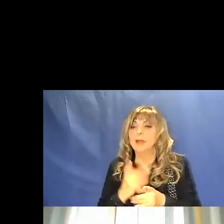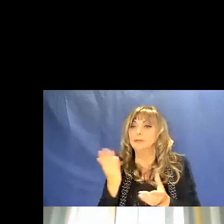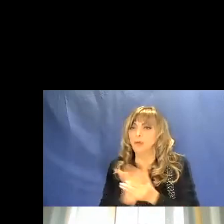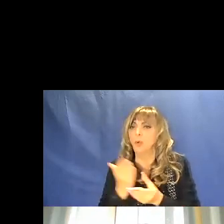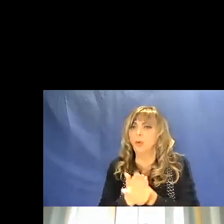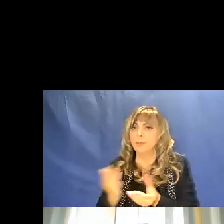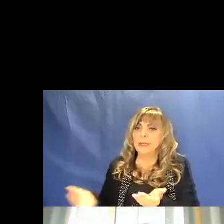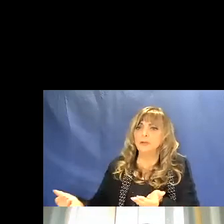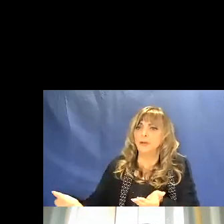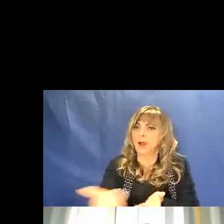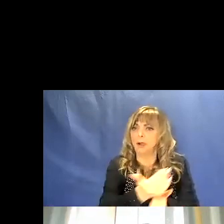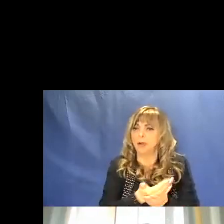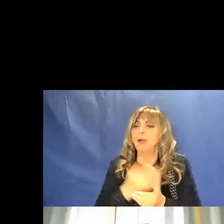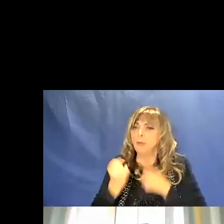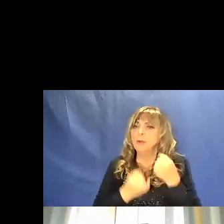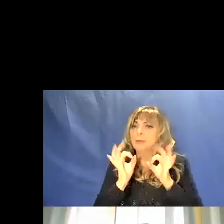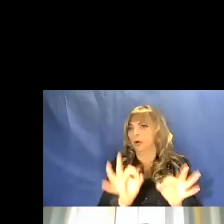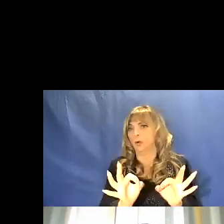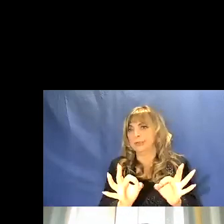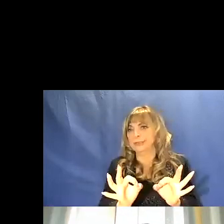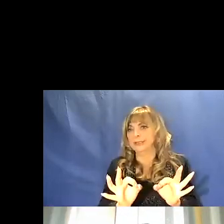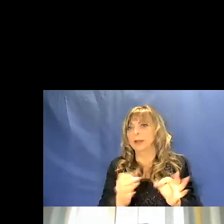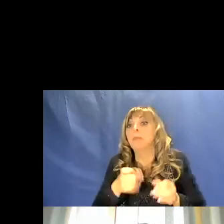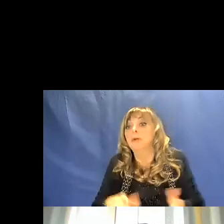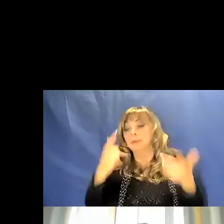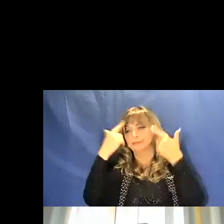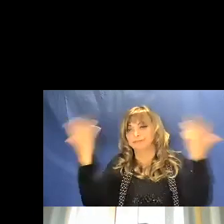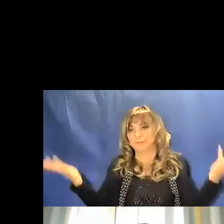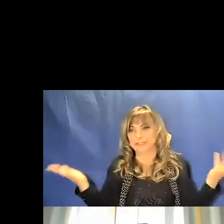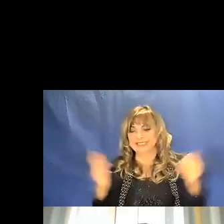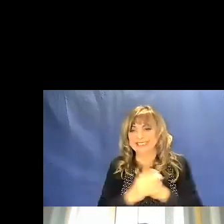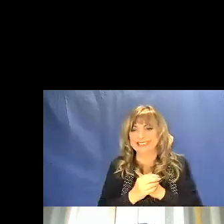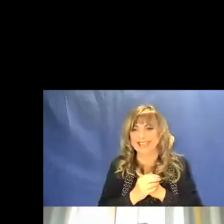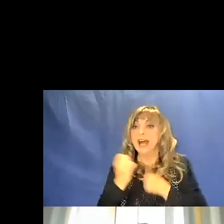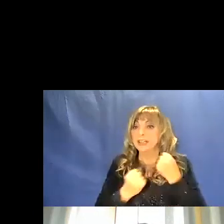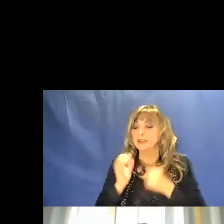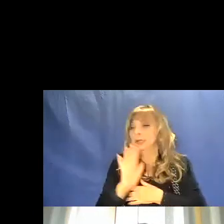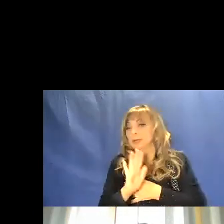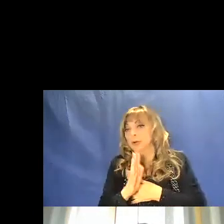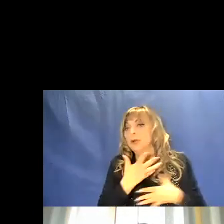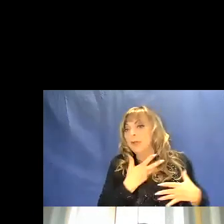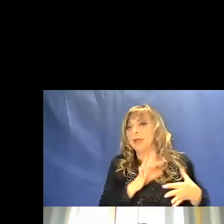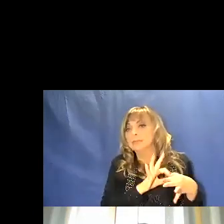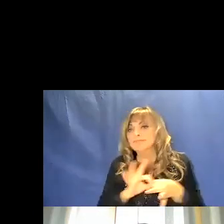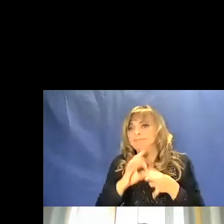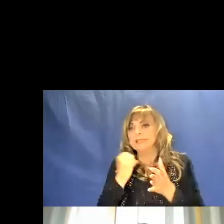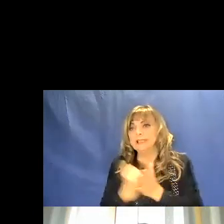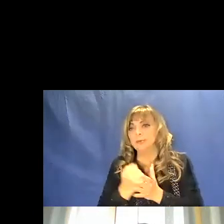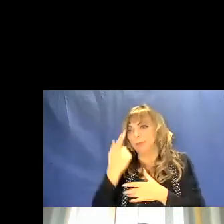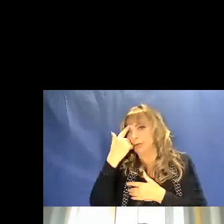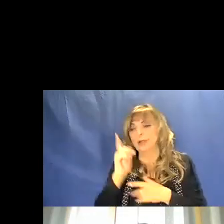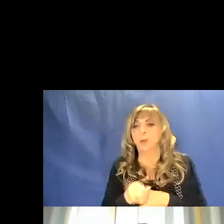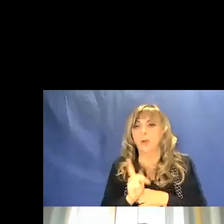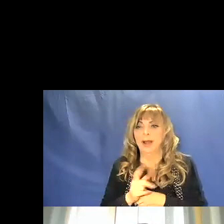documentando un un atteggiamento di questi nostri progenitori homo